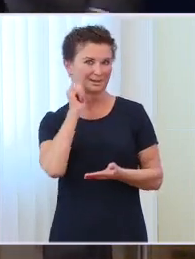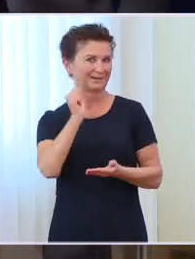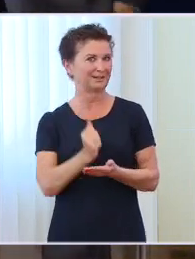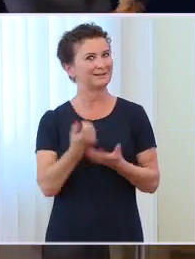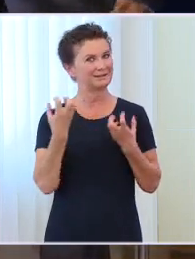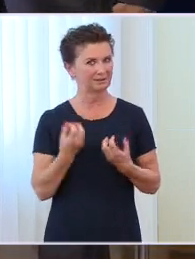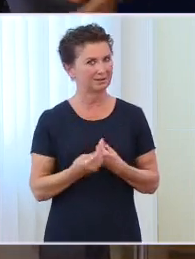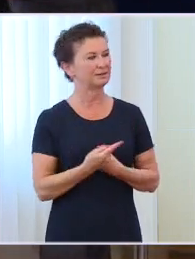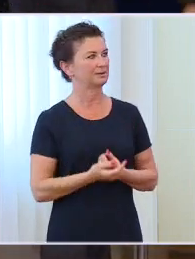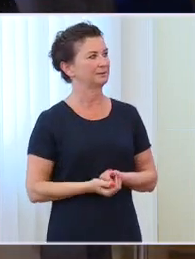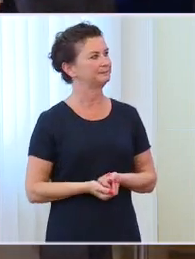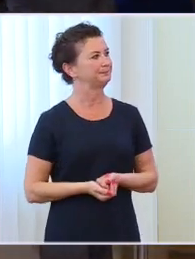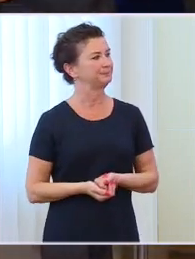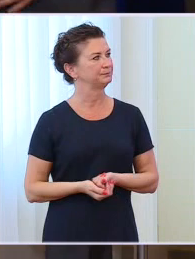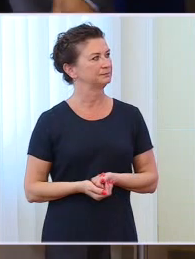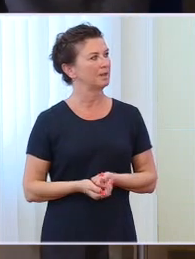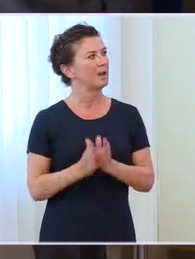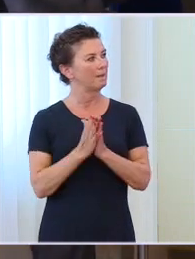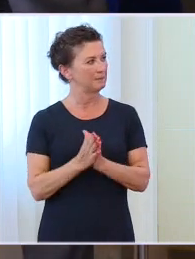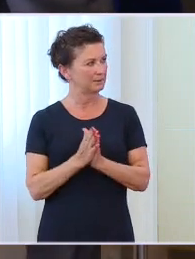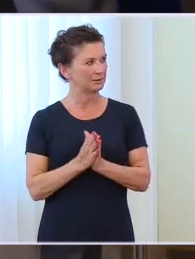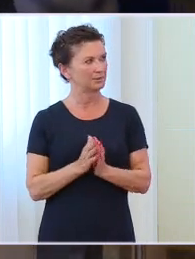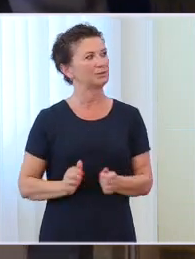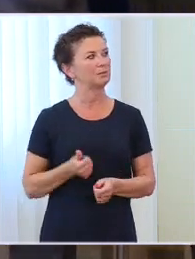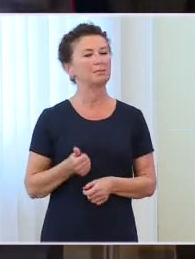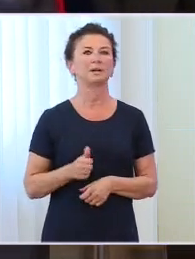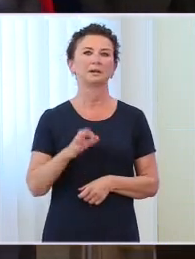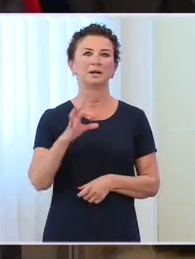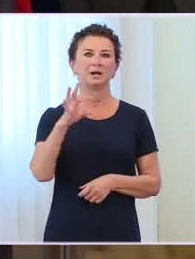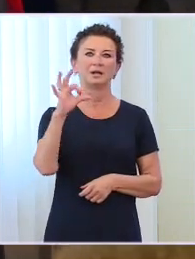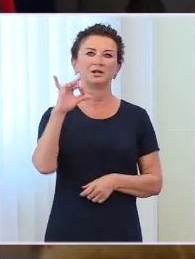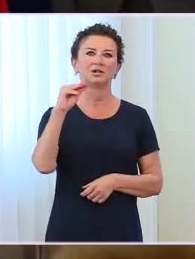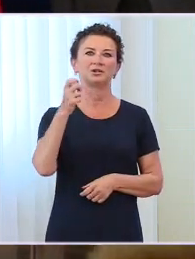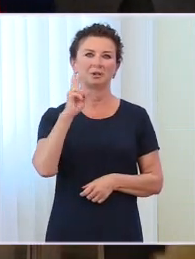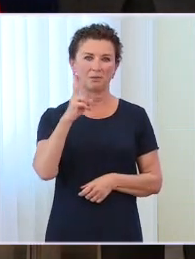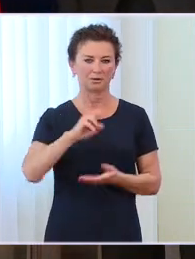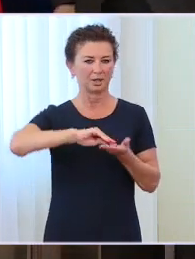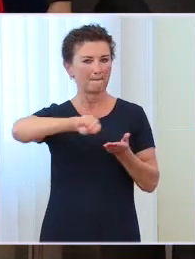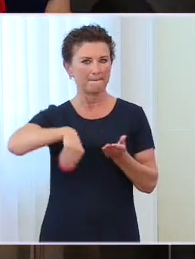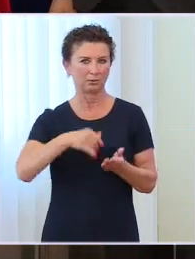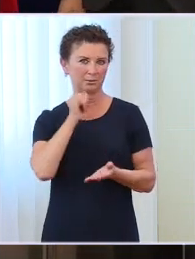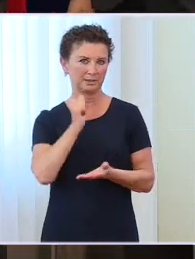Warszawie. Proszę pana wicepremiera i ministra obrony narodowej Tomasza Siemoniaka o podpisanie listu.